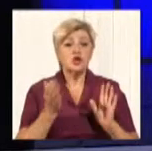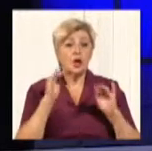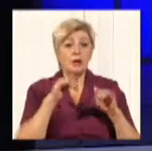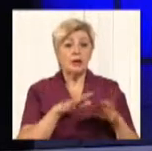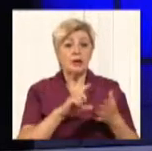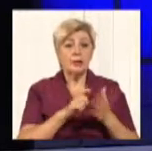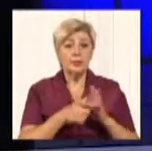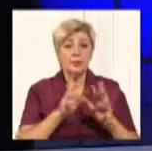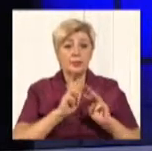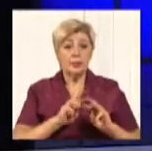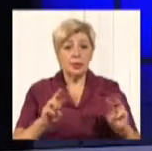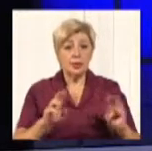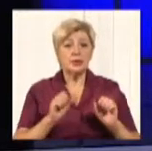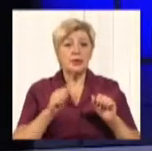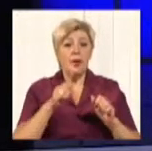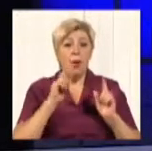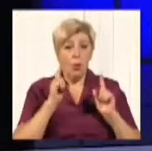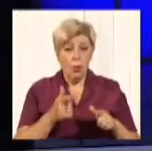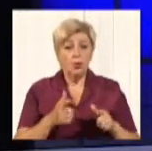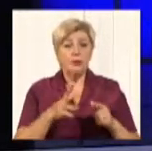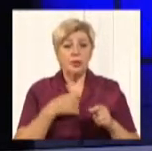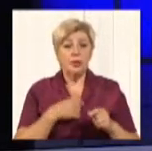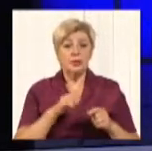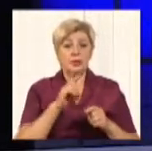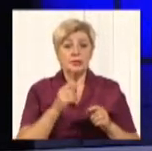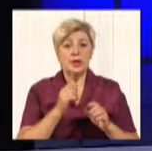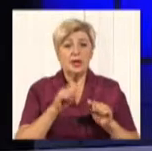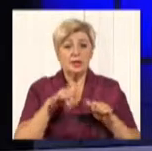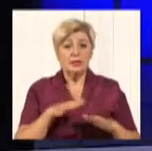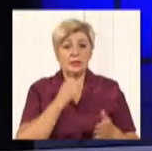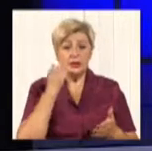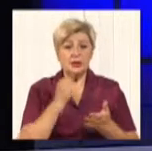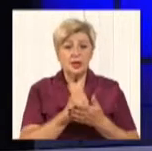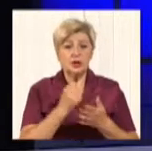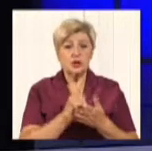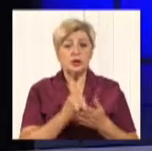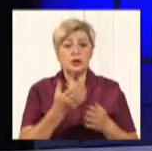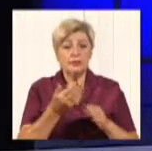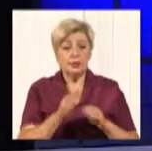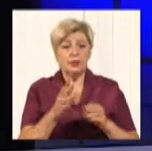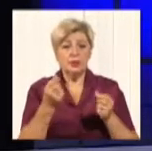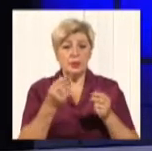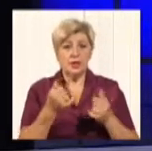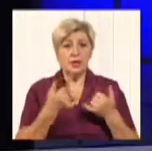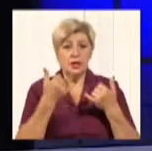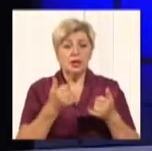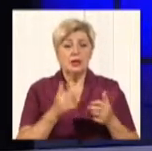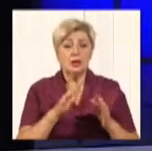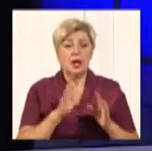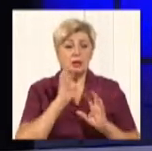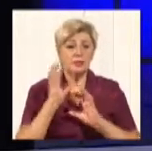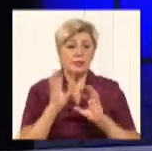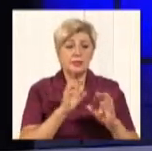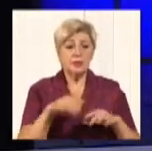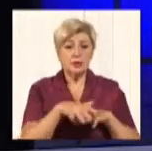Кабінет міністрів України ухвалив постанову про затвердження порядку використання коштів, передбачених у державному бюджеті для забезпечення